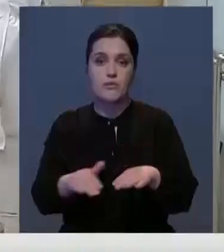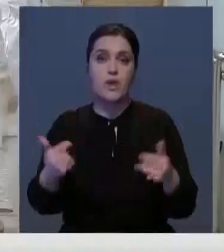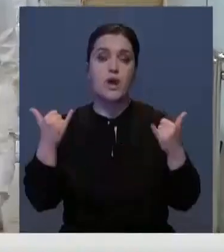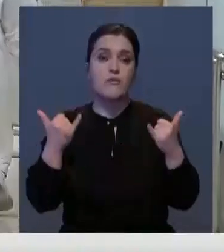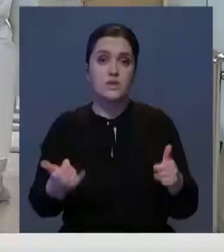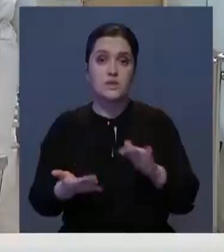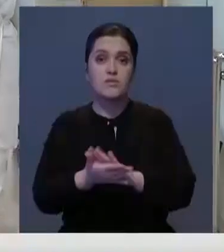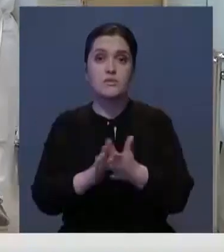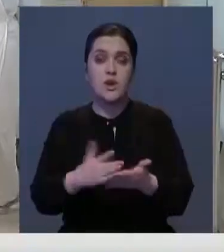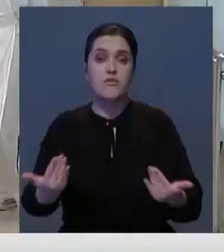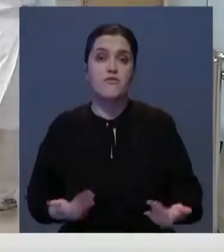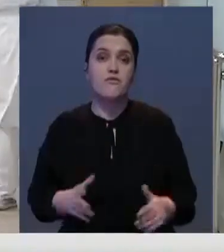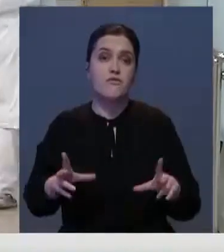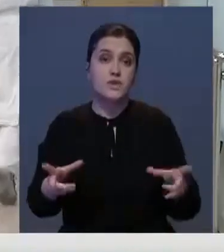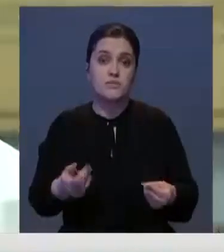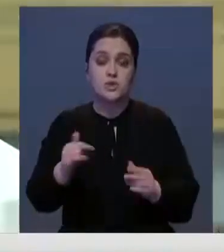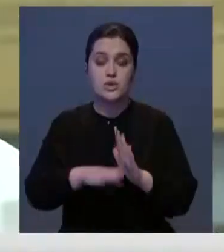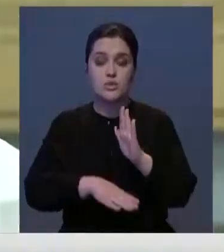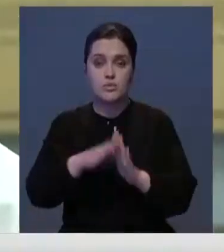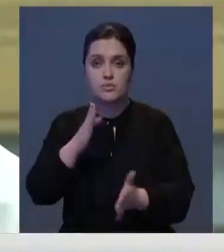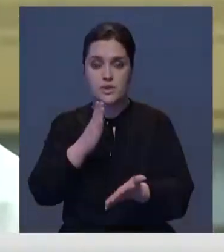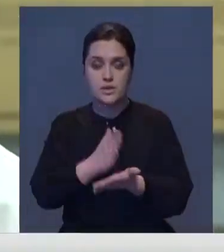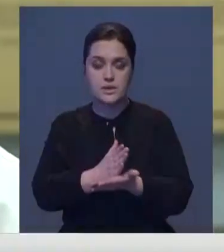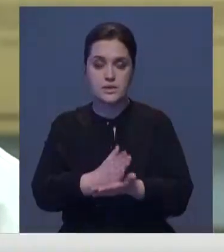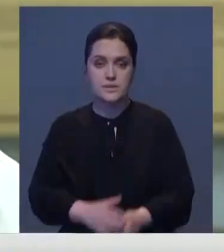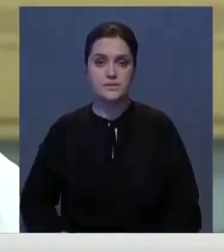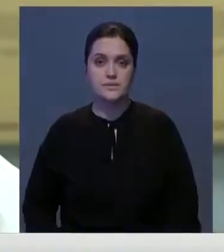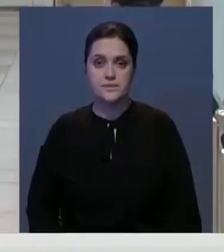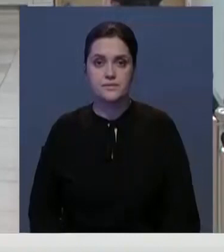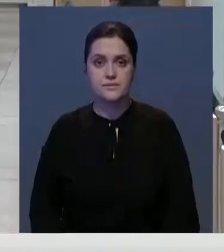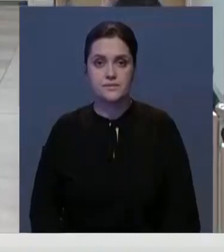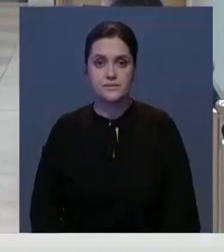покрова. И вот теперь в состоянии выживших наметилось улучшение.